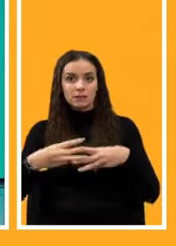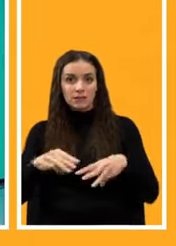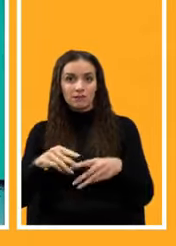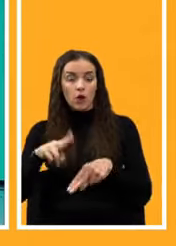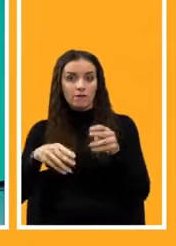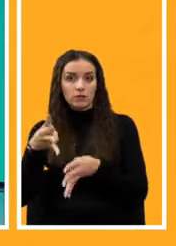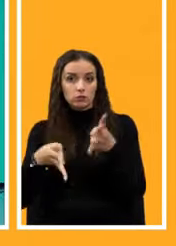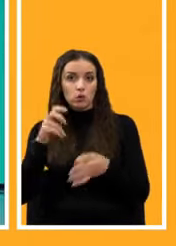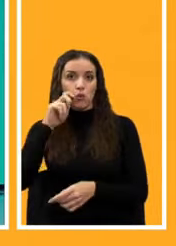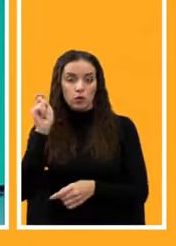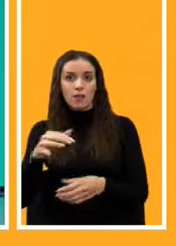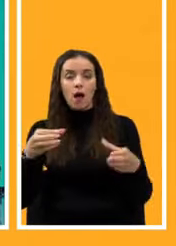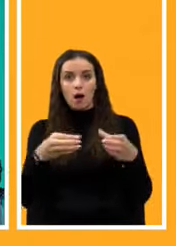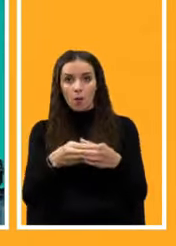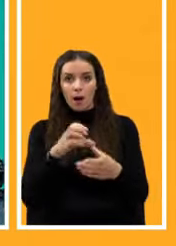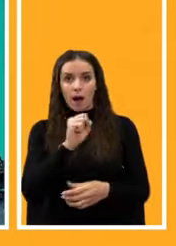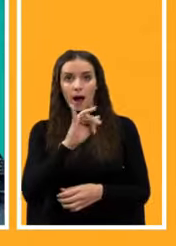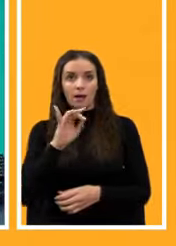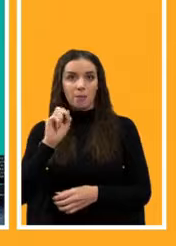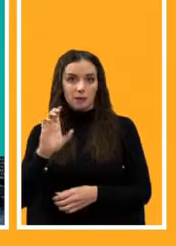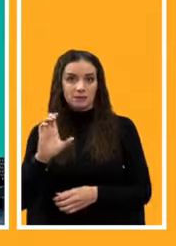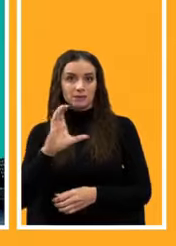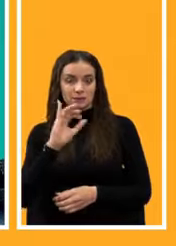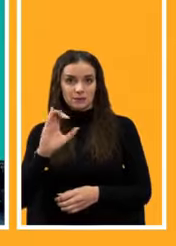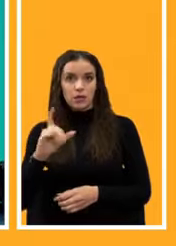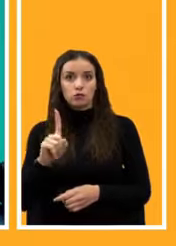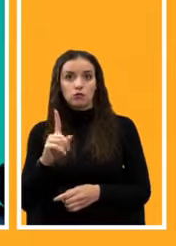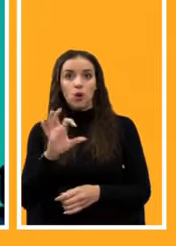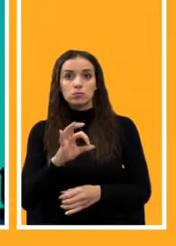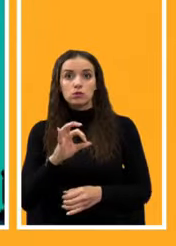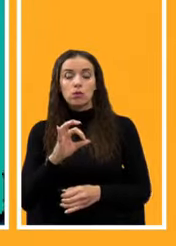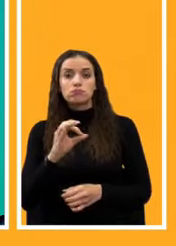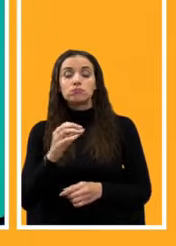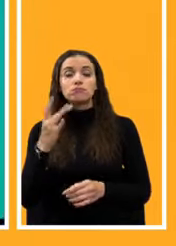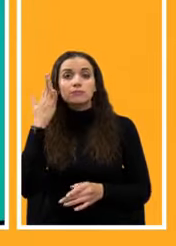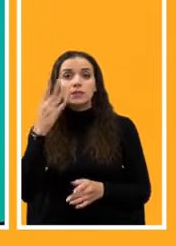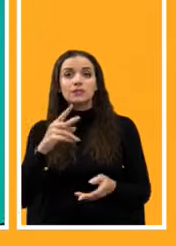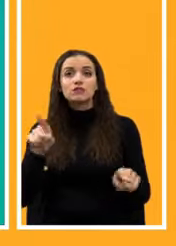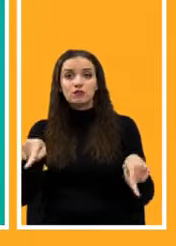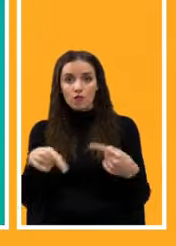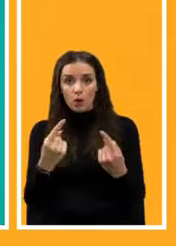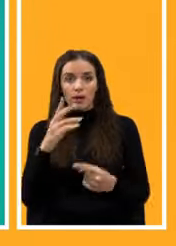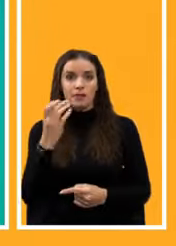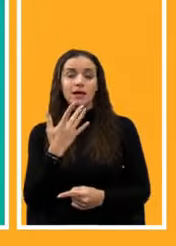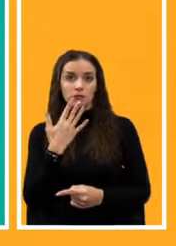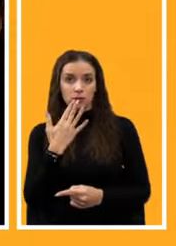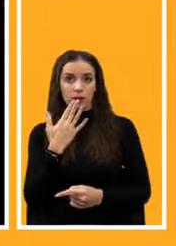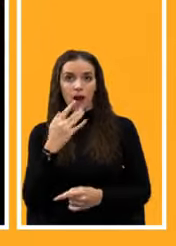України та компанією Airbus SIS щодо намірів співробітництва зі створення національного